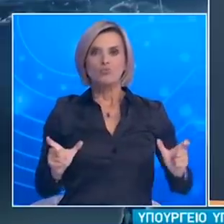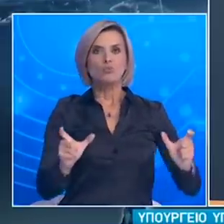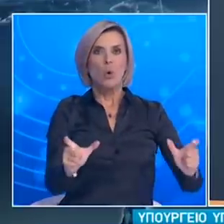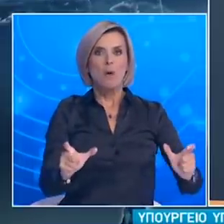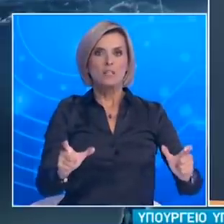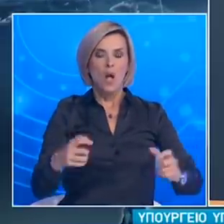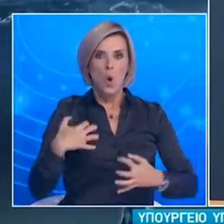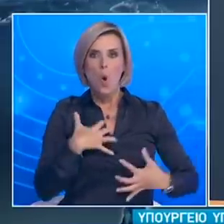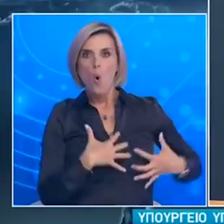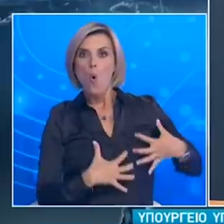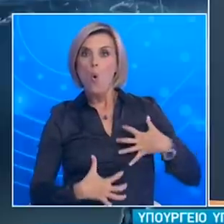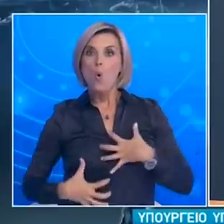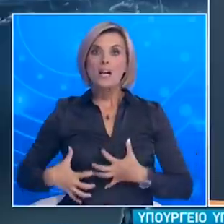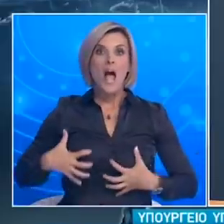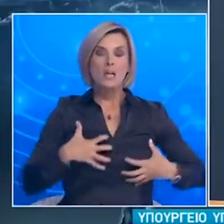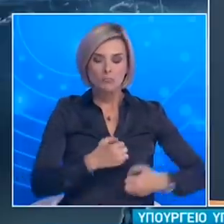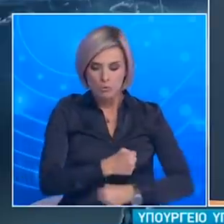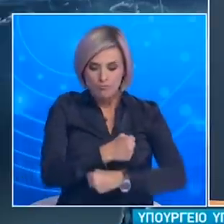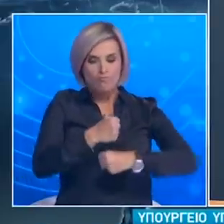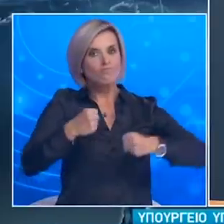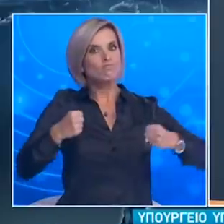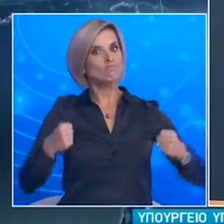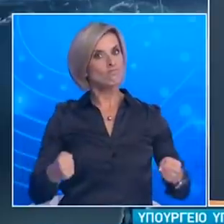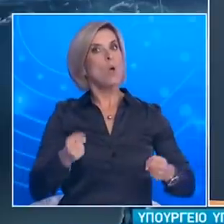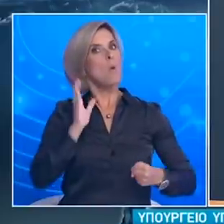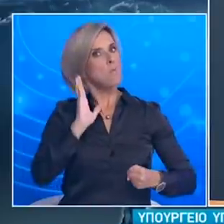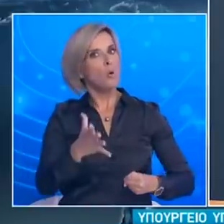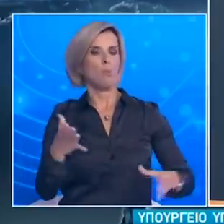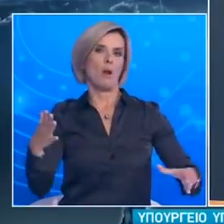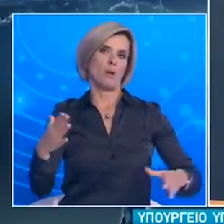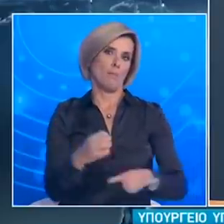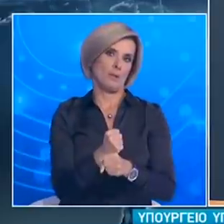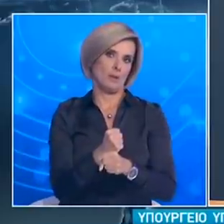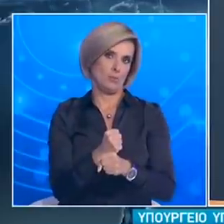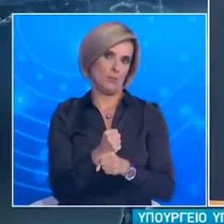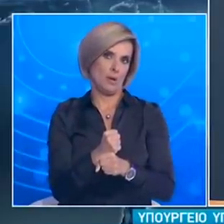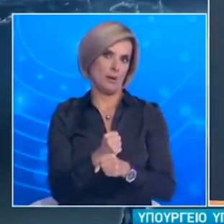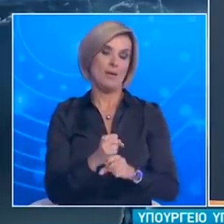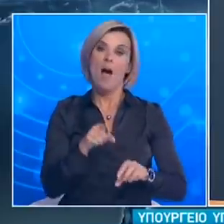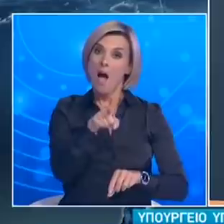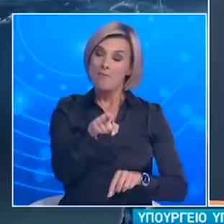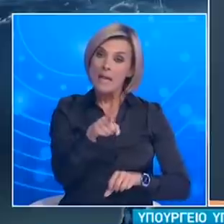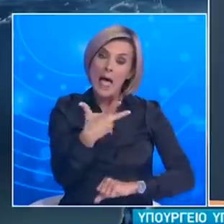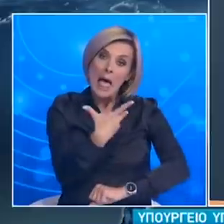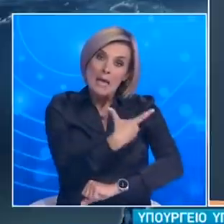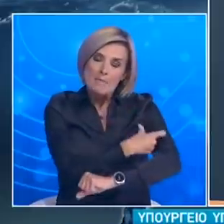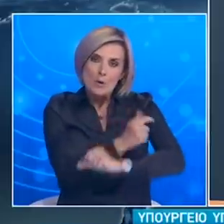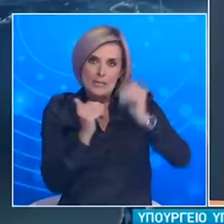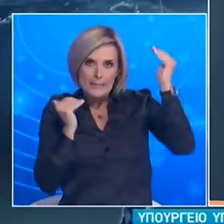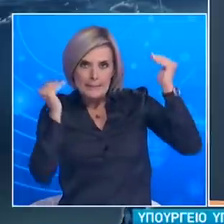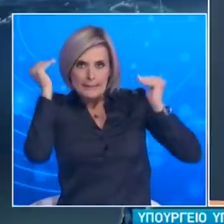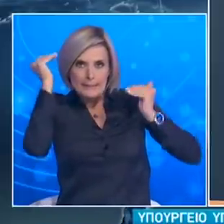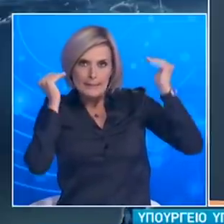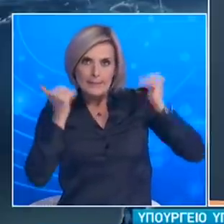επιβραδυνθεί και να μπορέσουμε να επιστρέψουμε στην κανονικότητα που γνωρίζαμε. Πόσο ασφαλή όμως θα είναι τα εμβόλια όλοι αυτό το